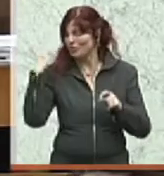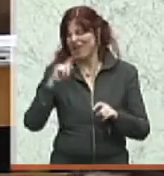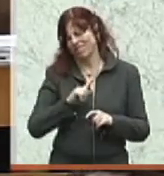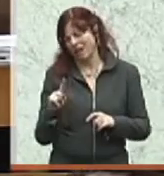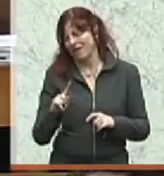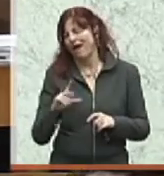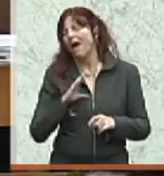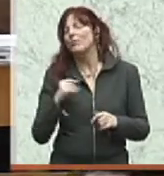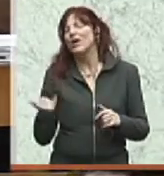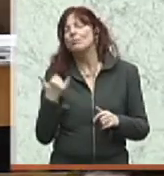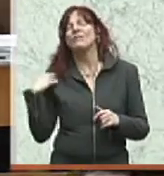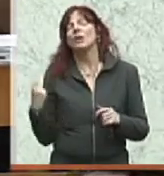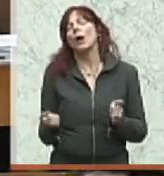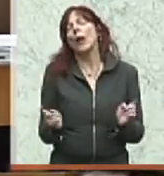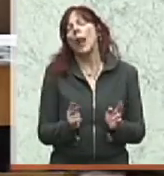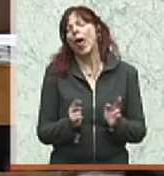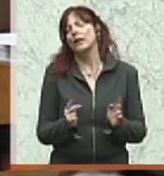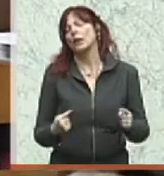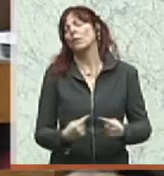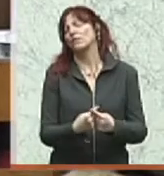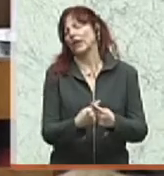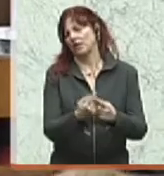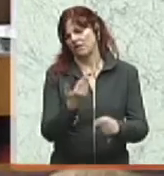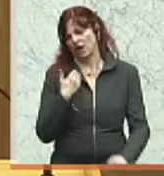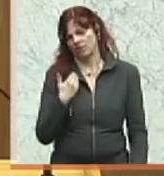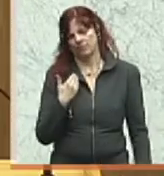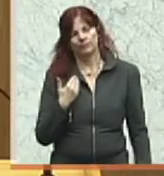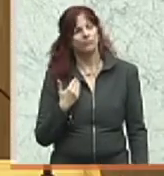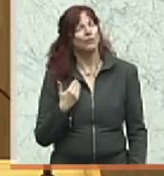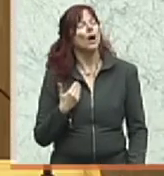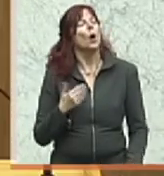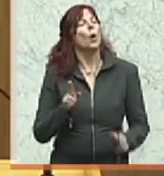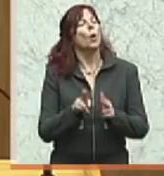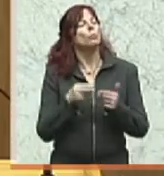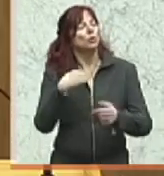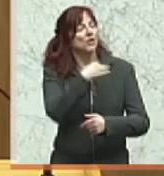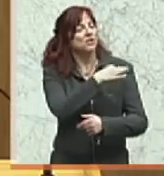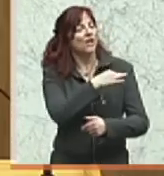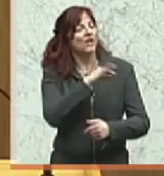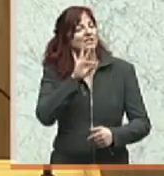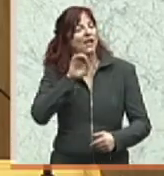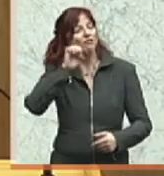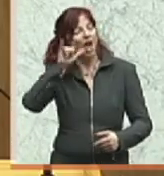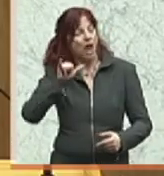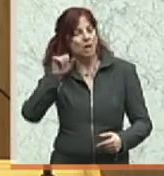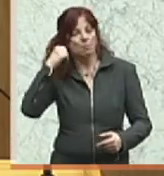Als Bundeskanzler Feinmann im Februar 2009 gemeint hat,